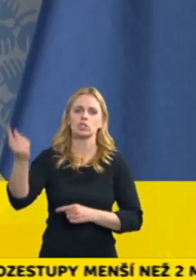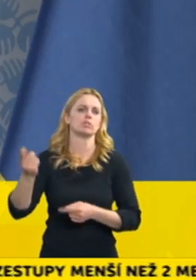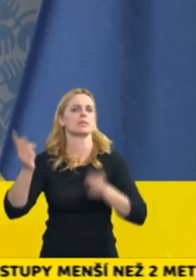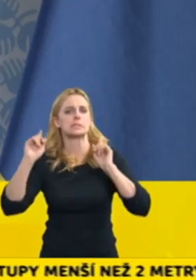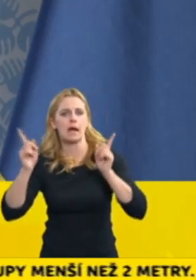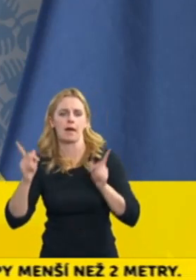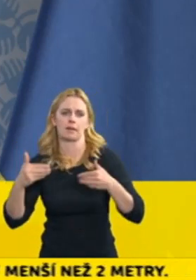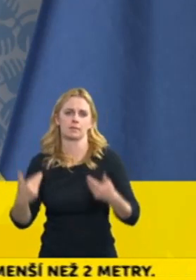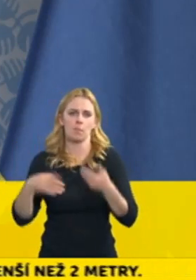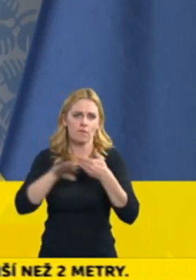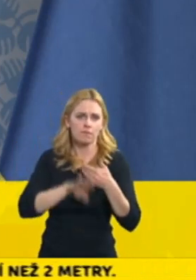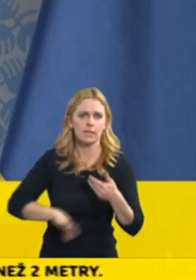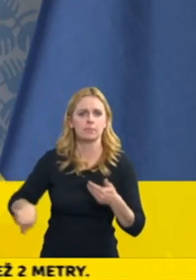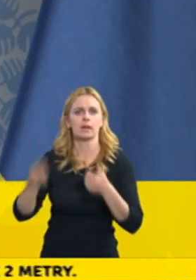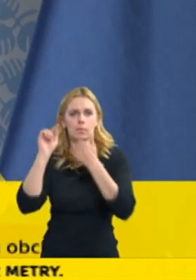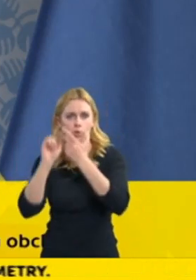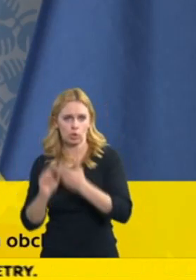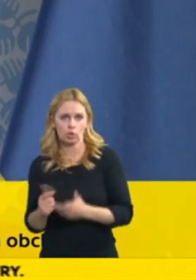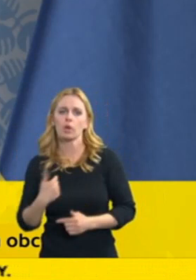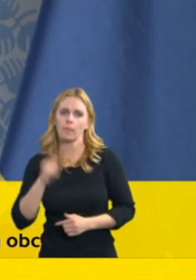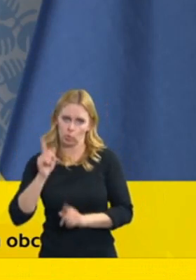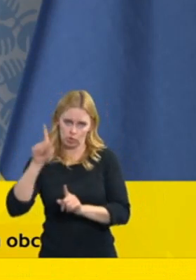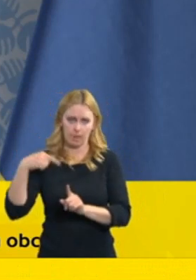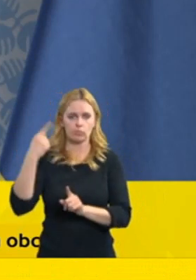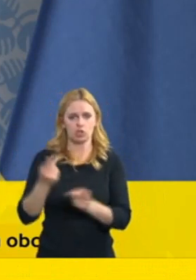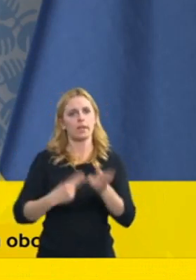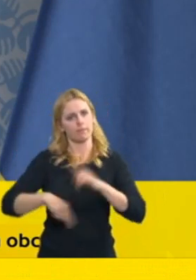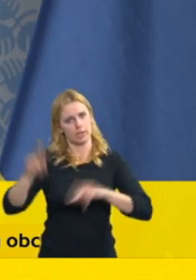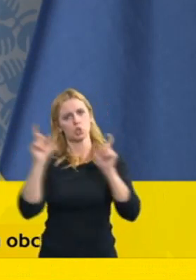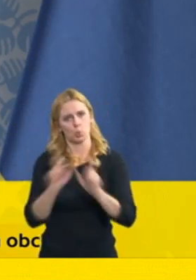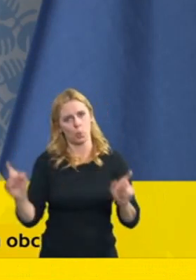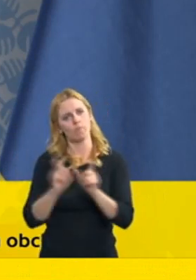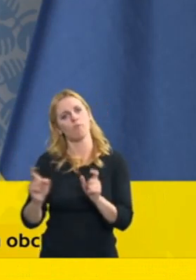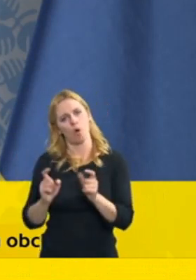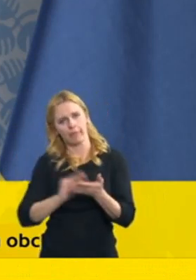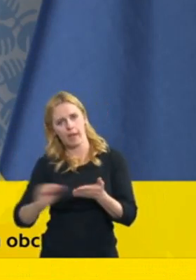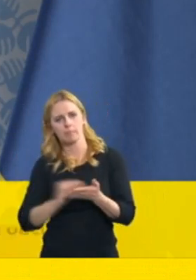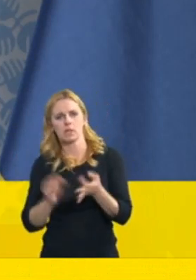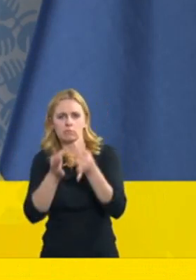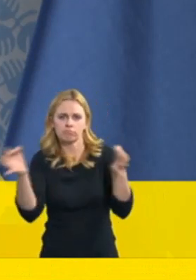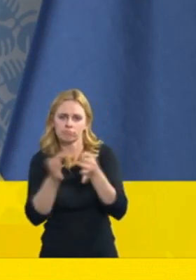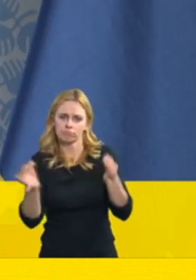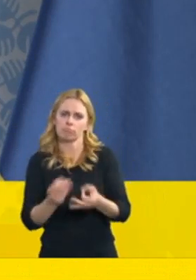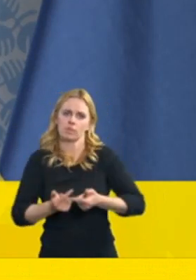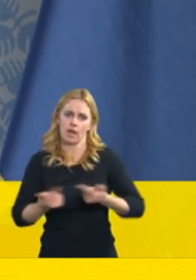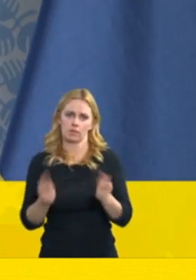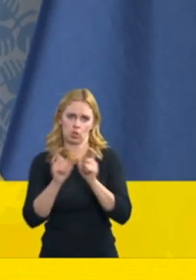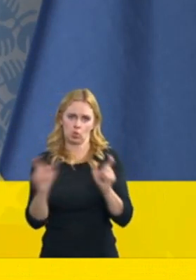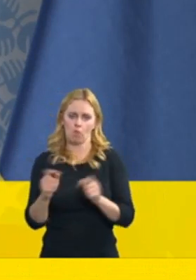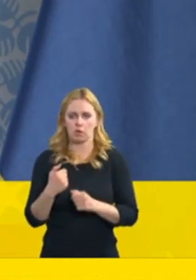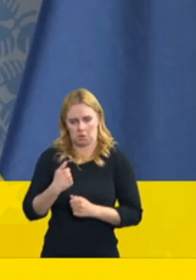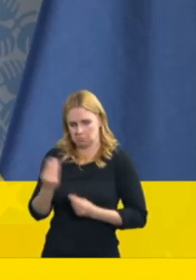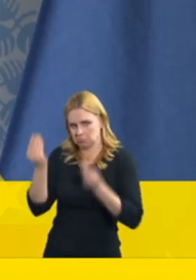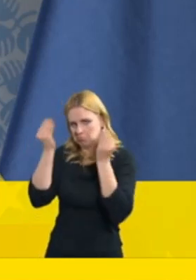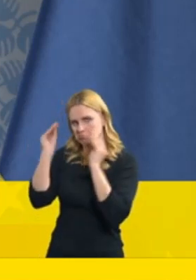velmi důkladně toto komunikovat a zdůvodňovat. To si myslím, že je třeba rozhodně respektovat. V každém případě